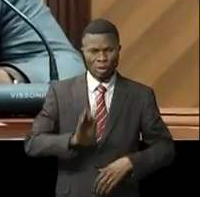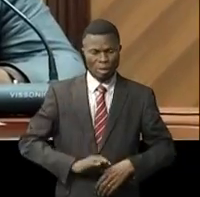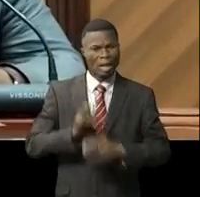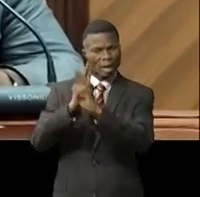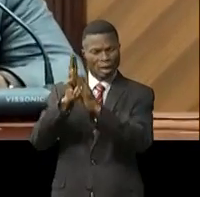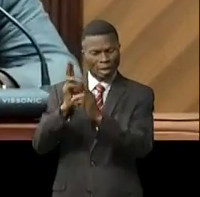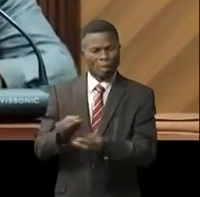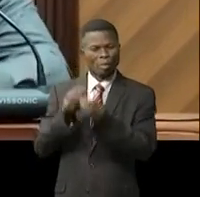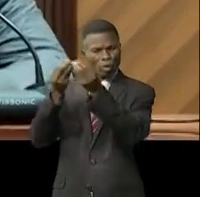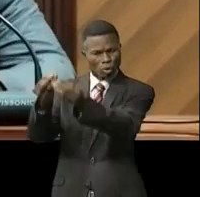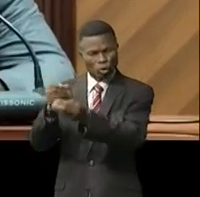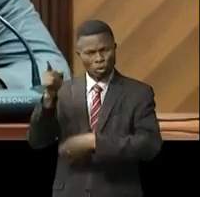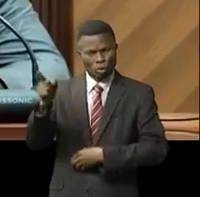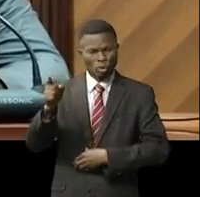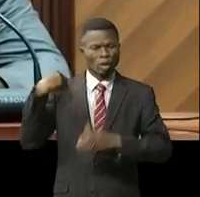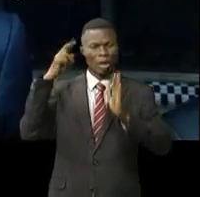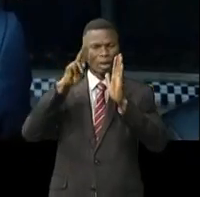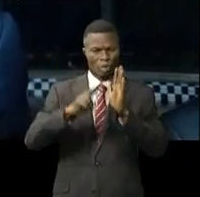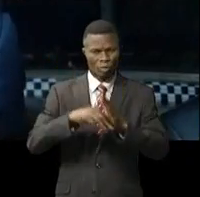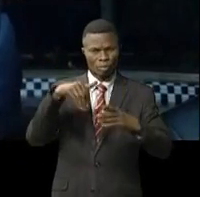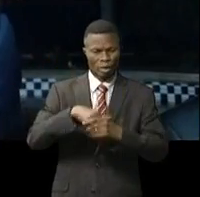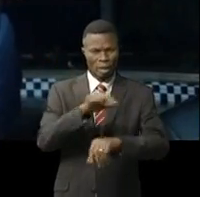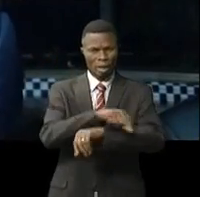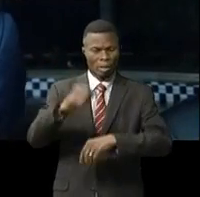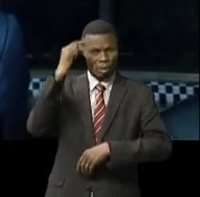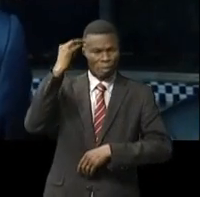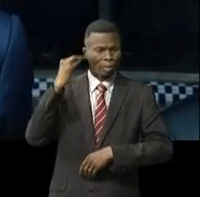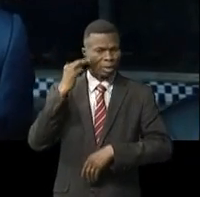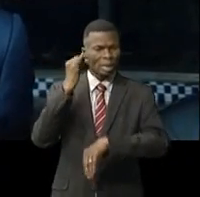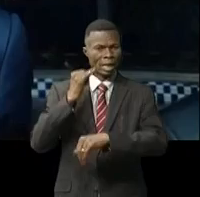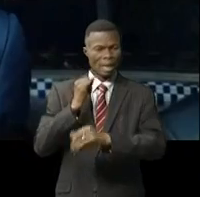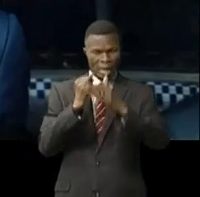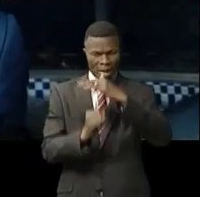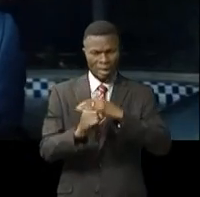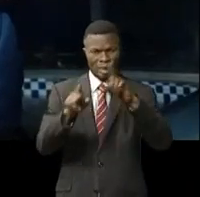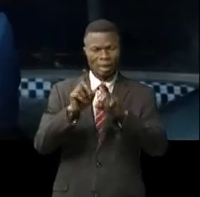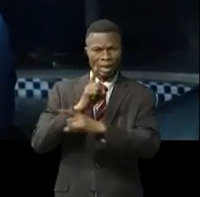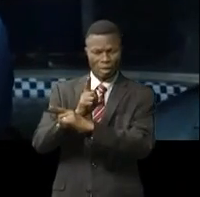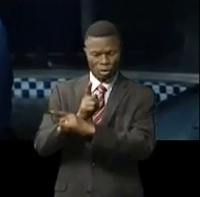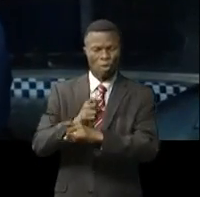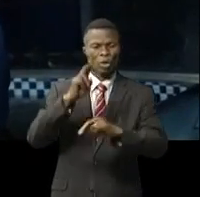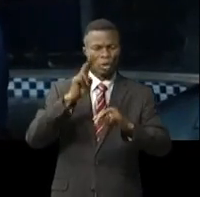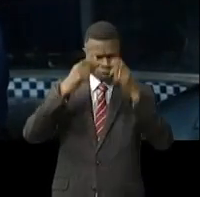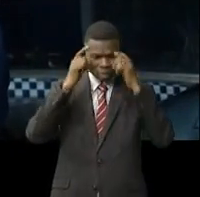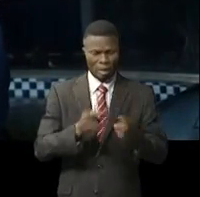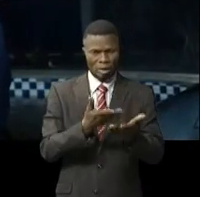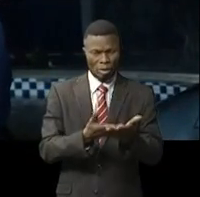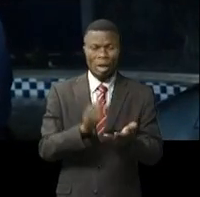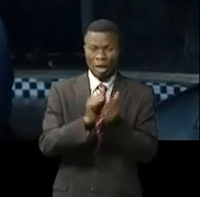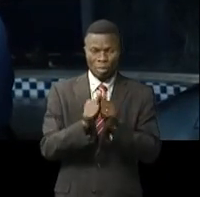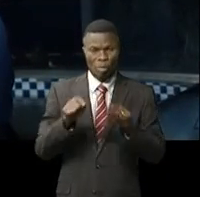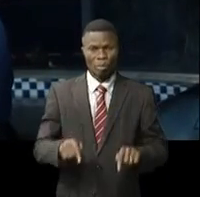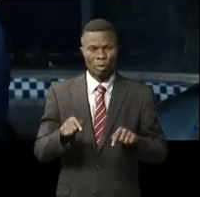rapport qui lui sera transmis par le gouvernement à travers le ministère de l'Intérieur et de la Défense, pourra statuer. Mais pour ce qui nous concerne,